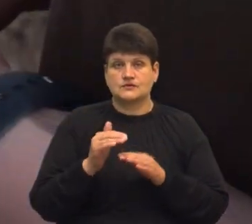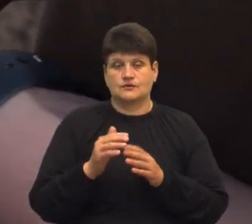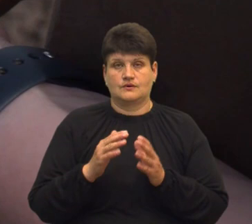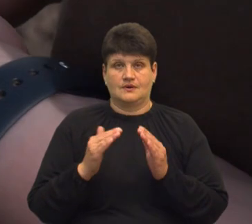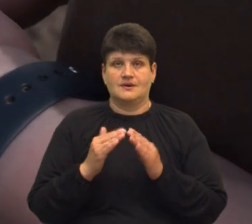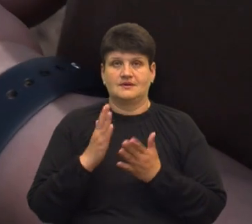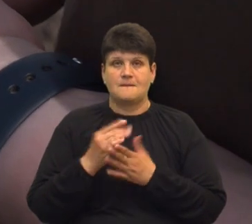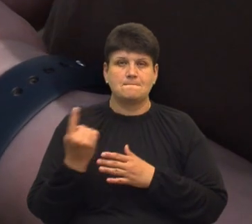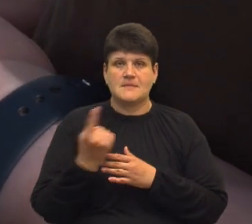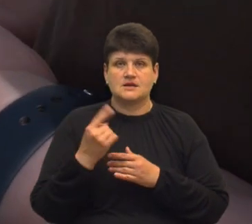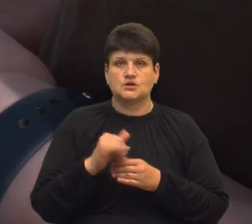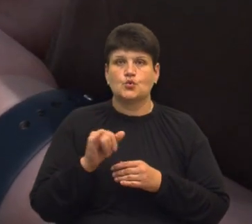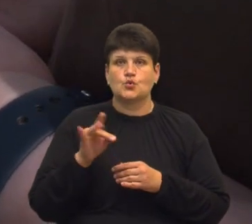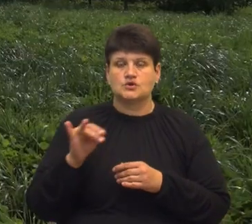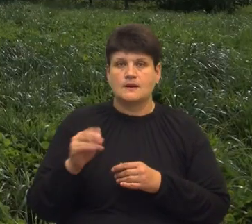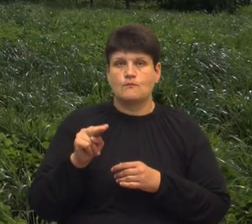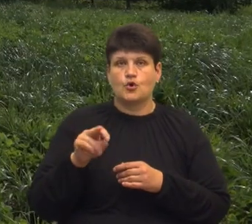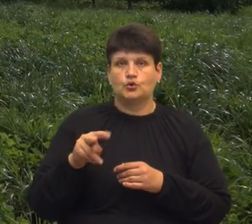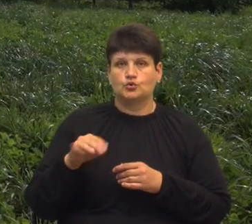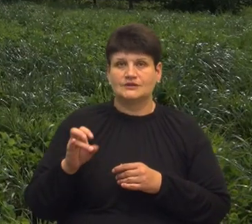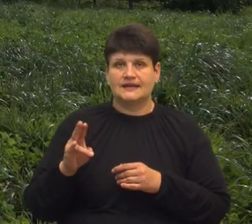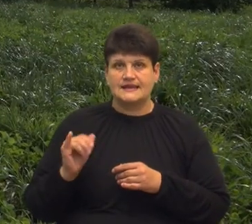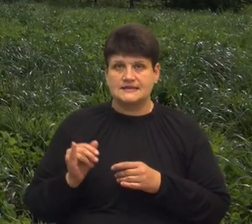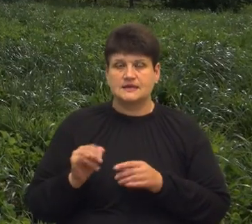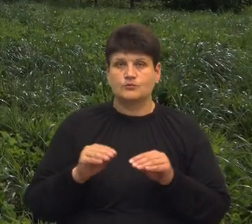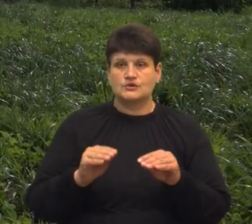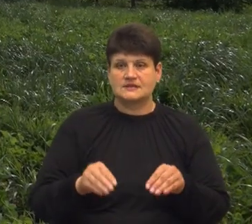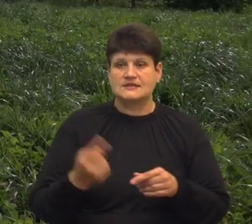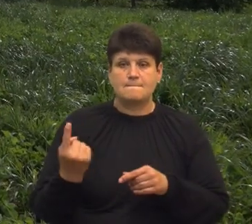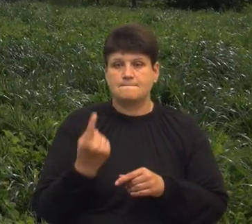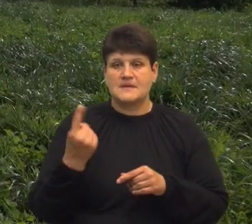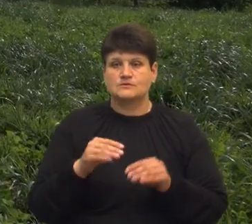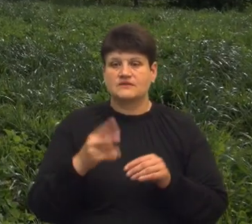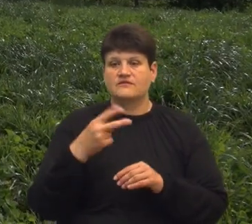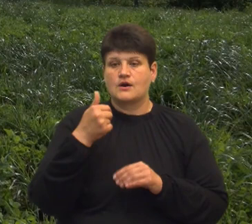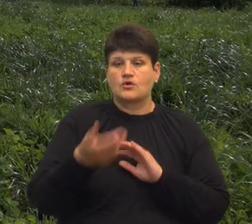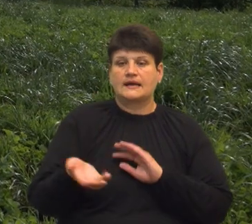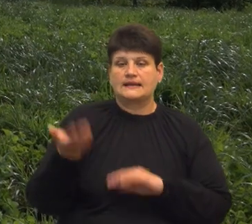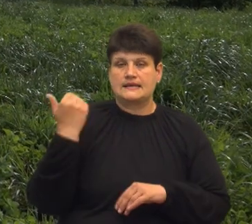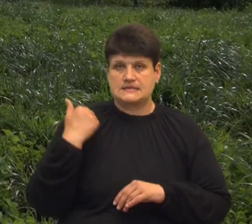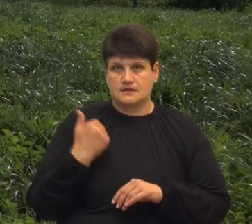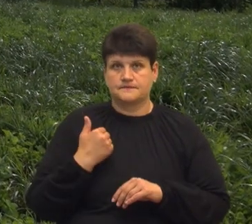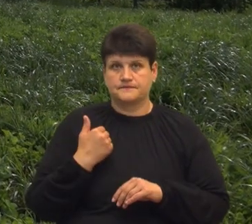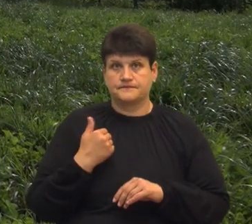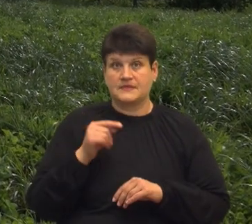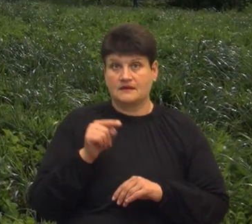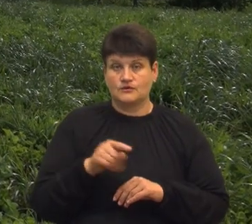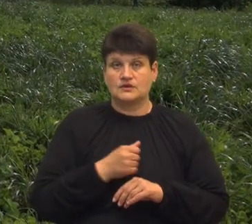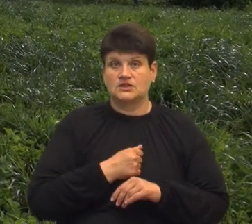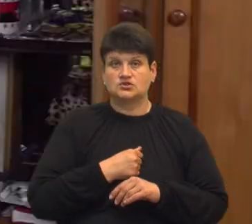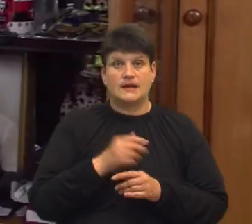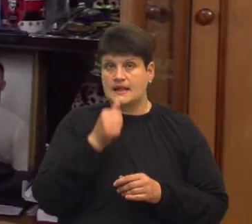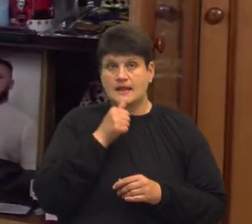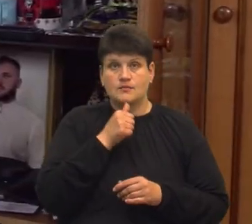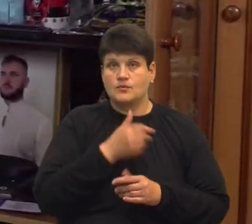полуниці, яку посадив Василь. Це перший урожай, він засадив ще два роки назад. І він його, на жаль, не спробував.